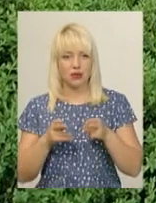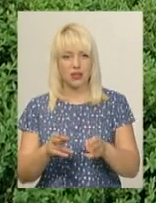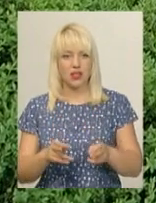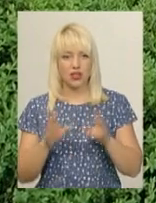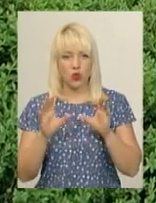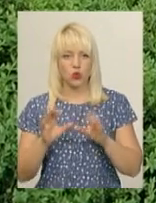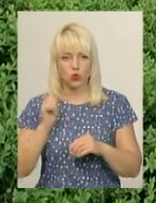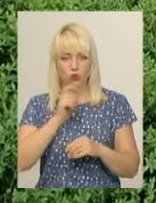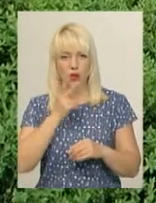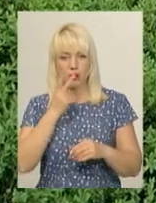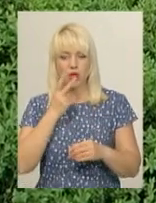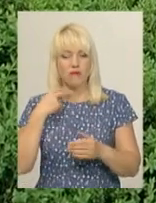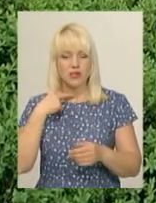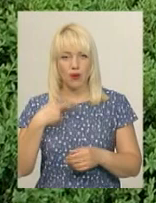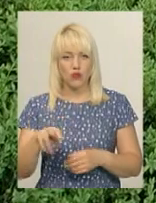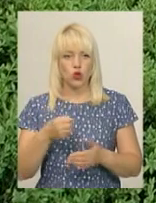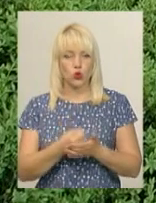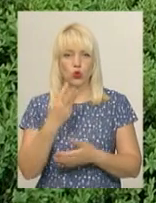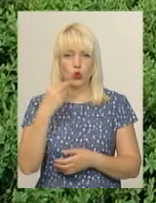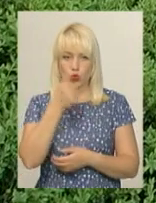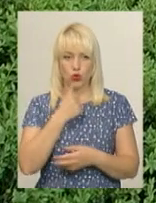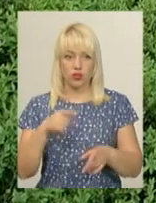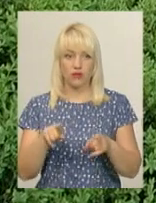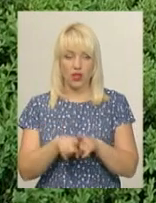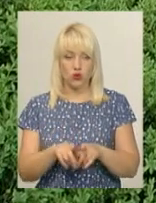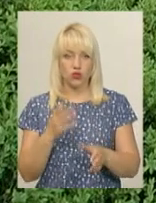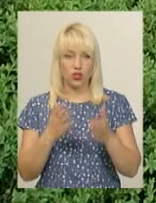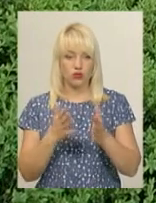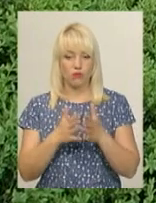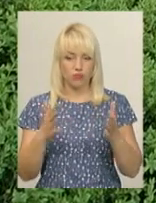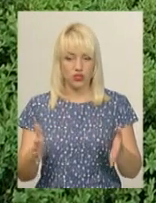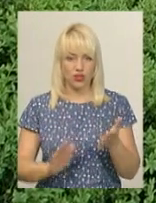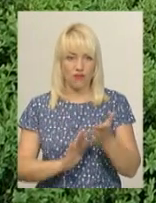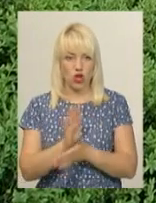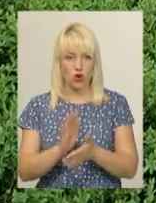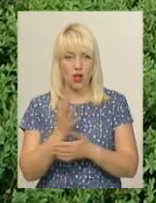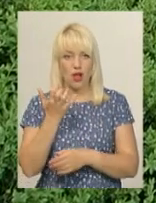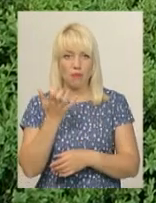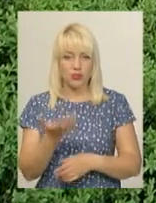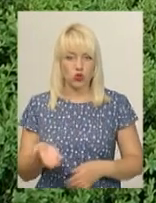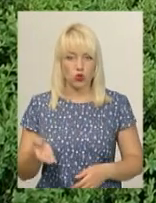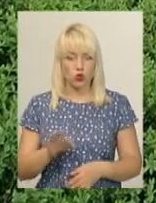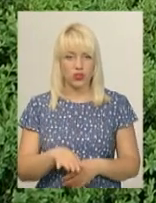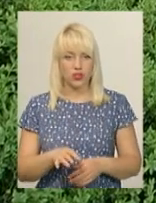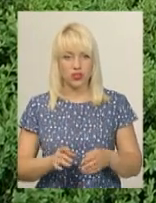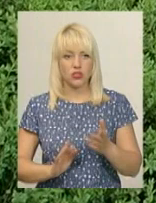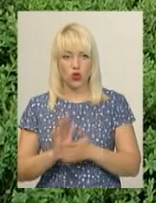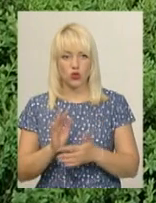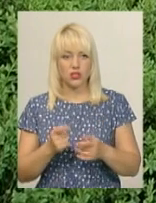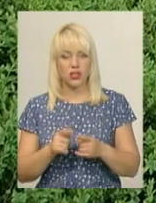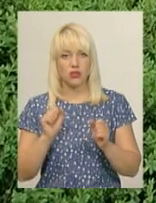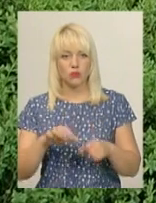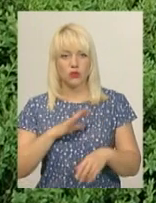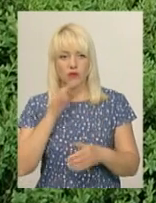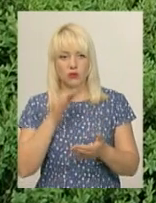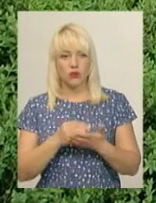передбачає з собою позбавлення волі до 3 років. Також, якщо більше вирощування 500 одиниць рослин, вже тягне за собою